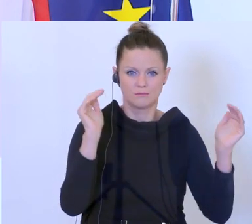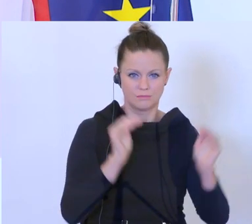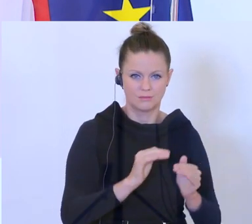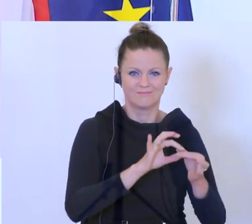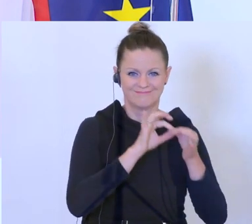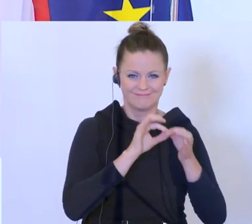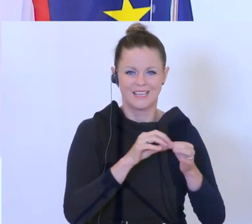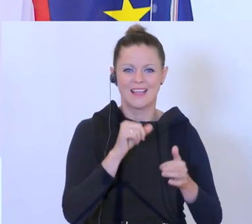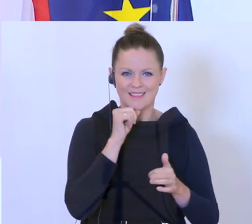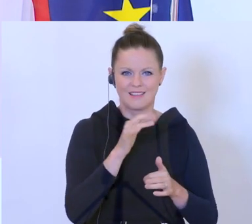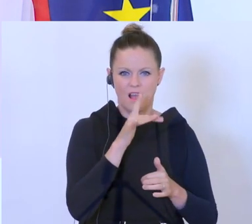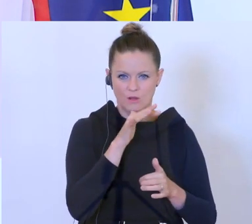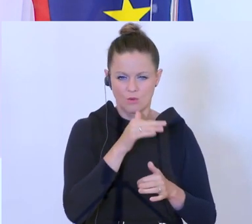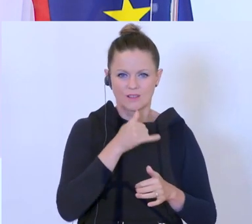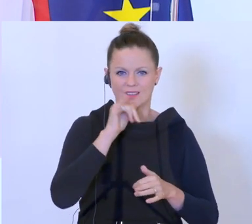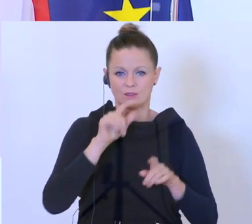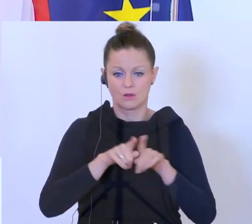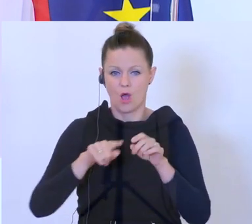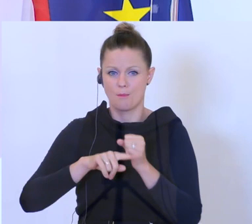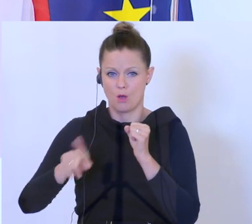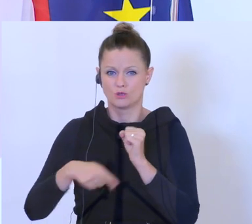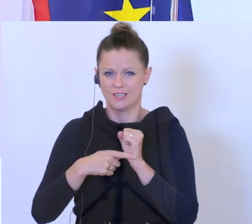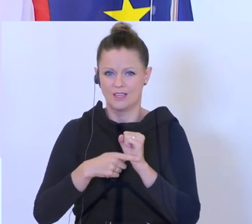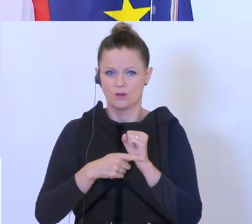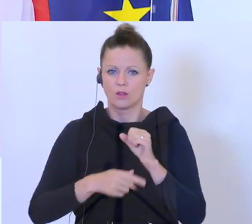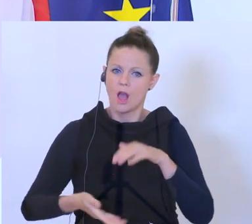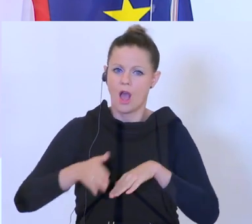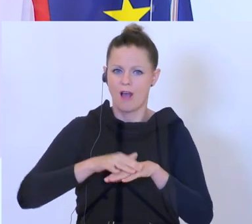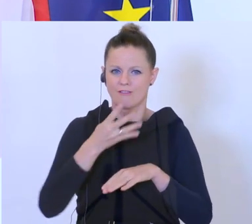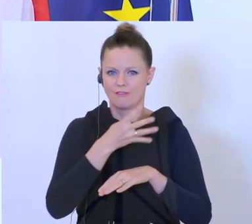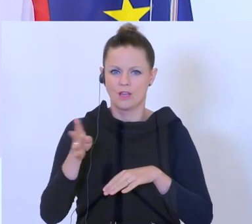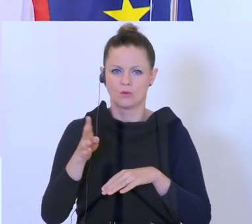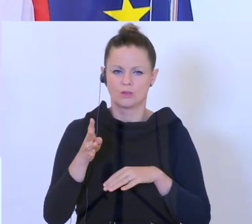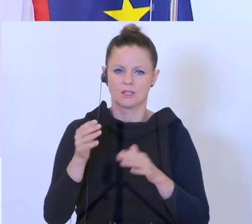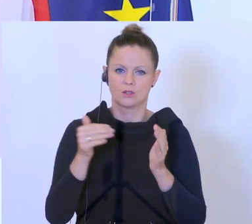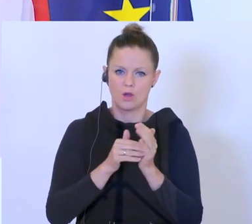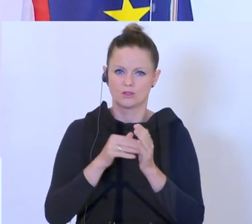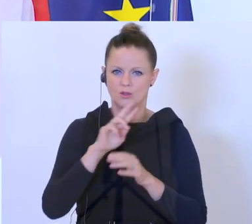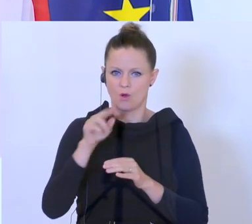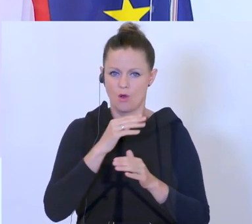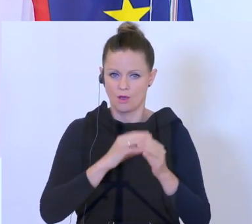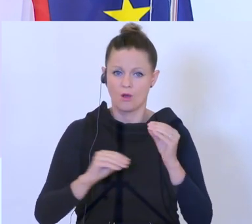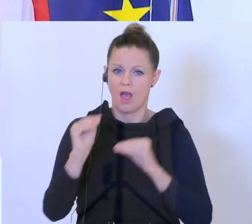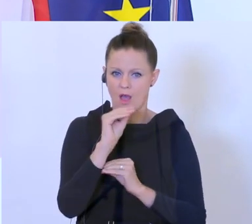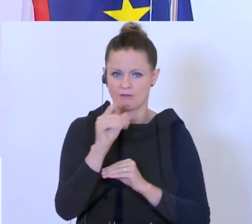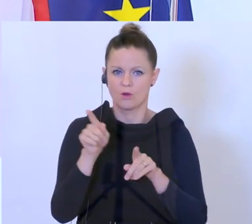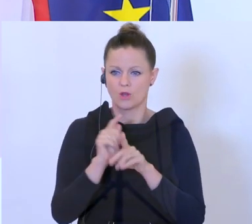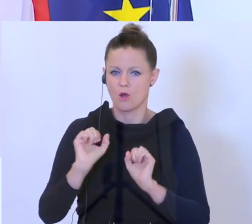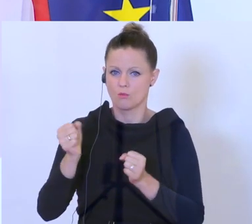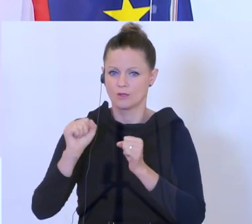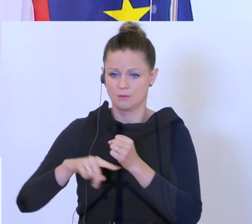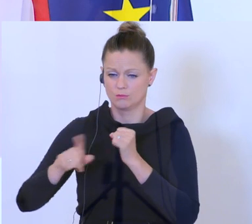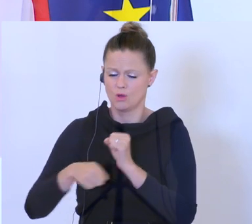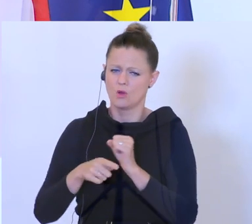im Wirtshaus bis über die Pauschalierung, wo die Grenze auf 400.000 Euro angehoben wird, plus eine Mobilitätspauschale und einigen